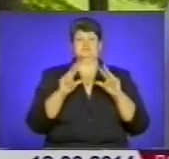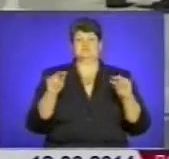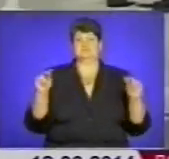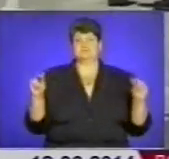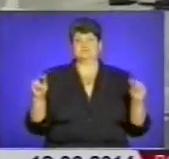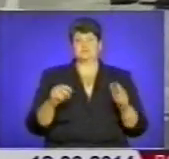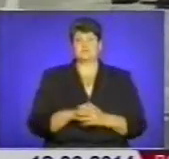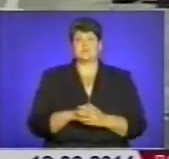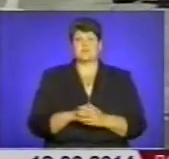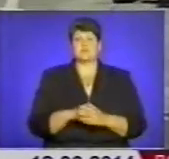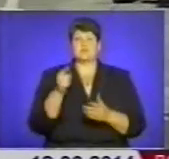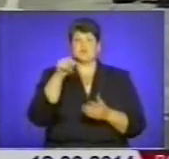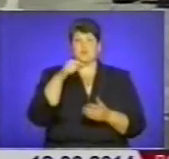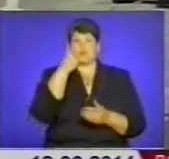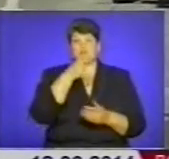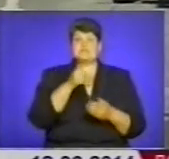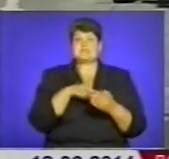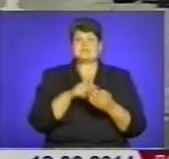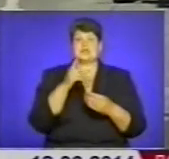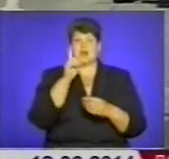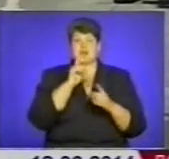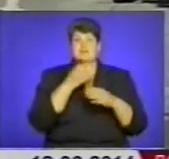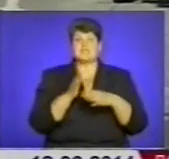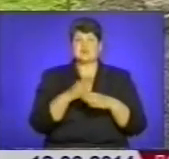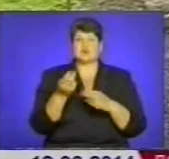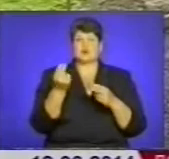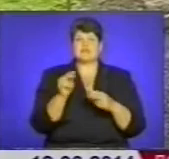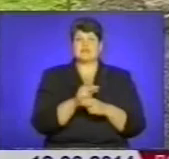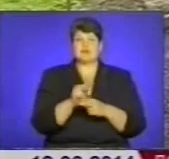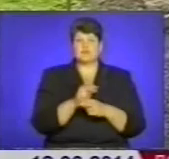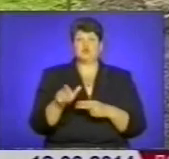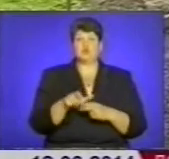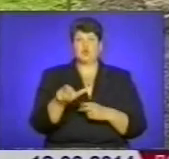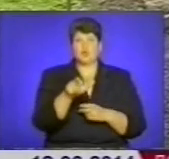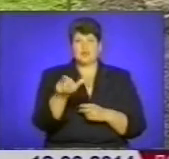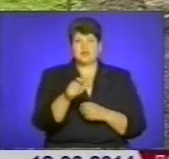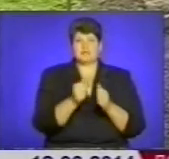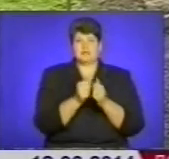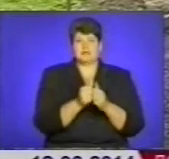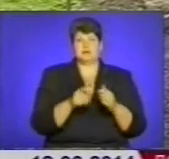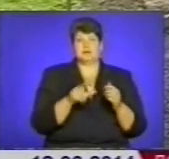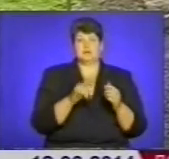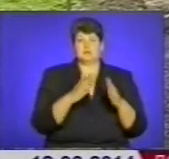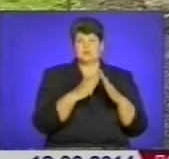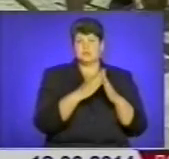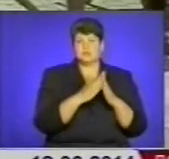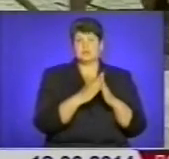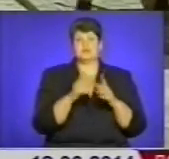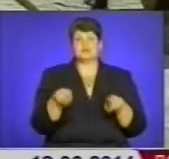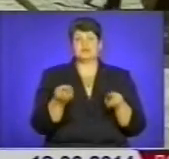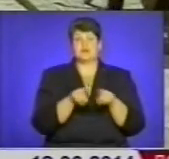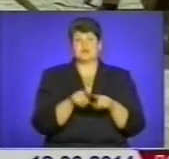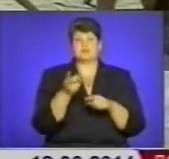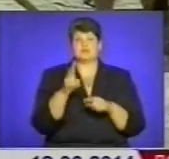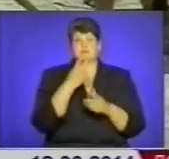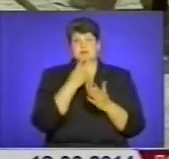цього. Цьогоріч міська рада виділила кошти на капітальний ремонт доріг та кількох прибудинкових заїздів. Ми застали також роботи за адресою Злуки.